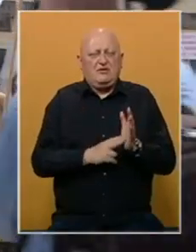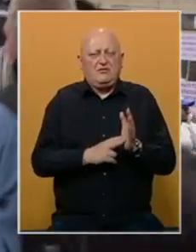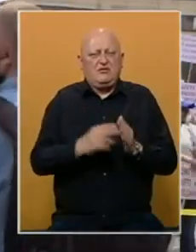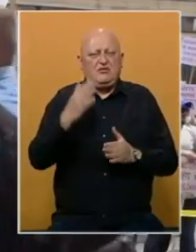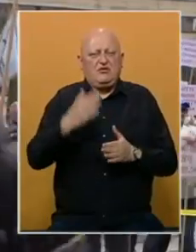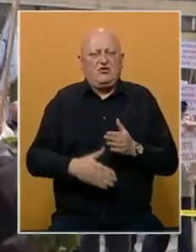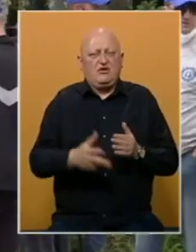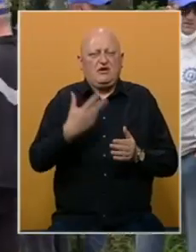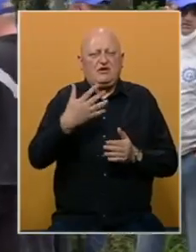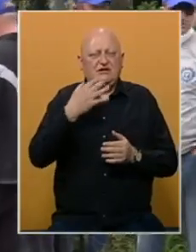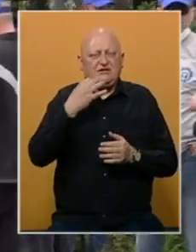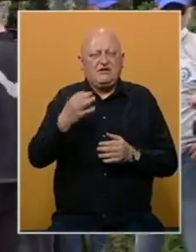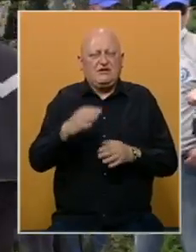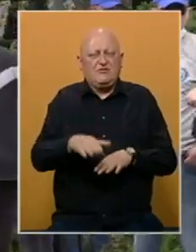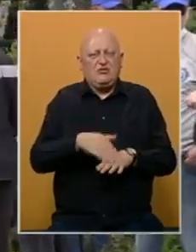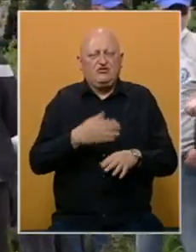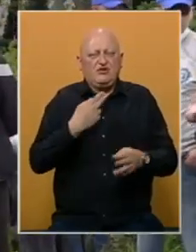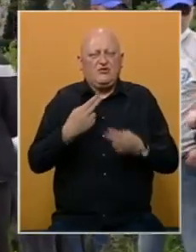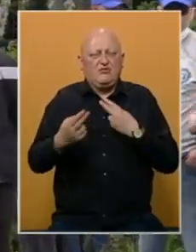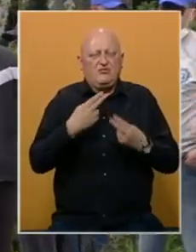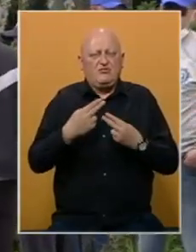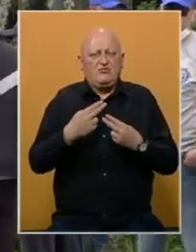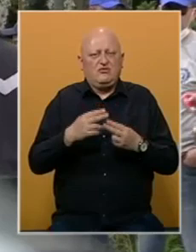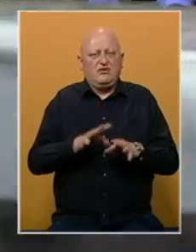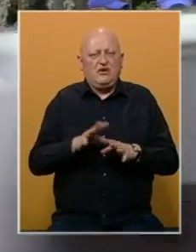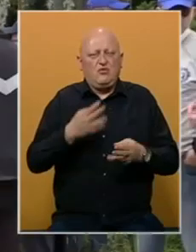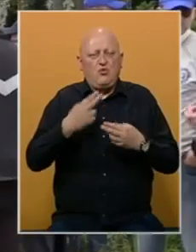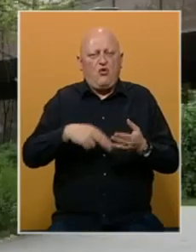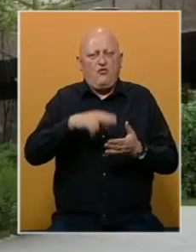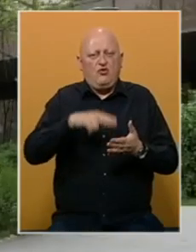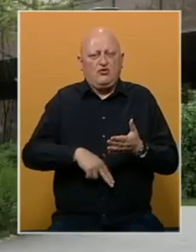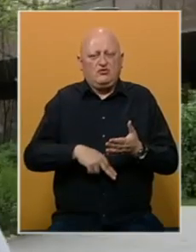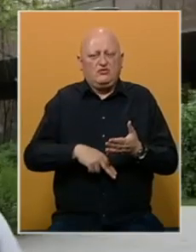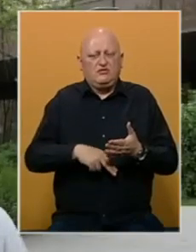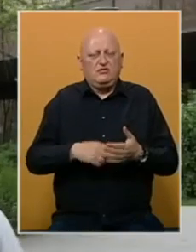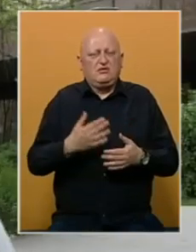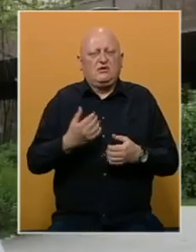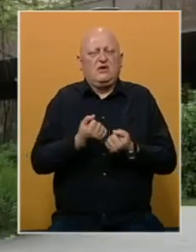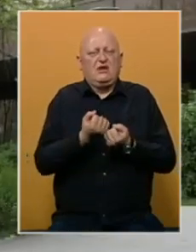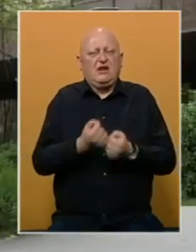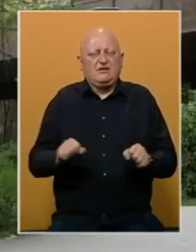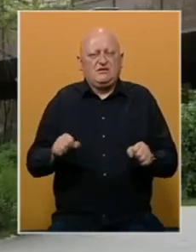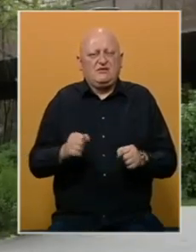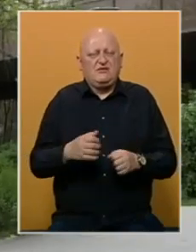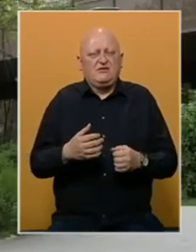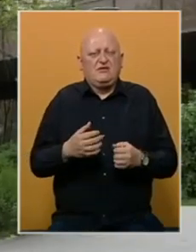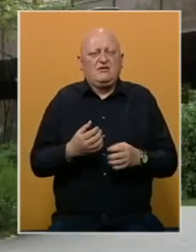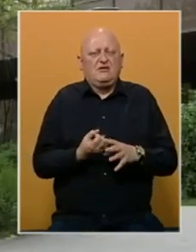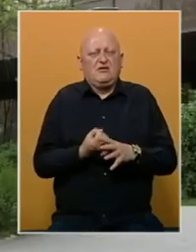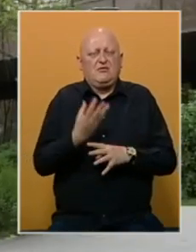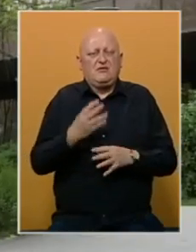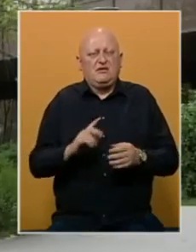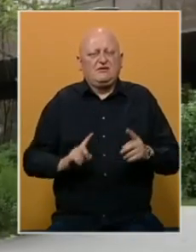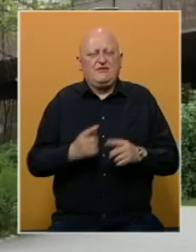ali i rok od 30 dana za odpočinjanje pregovora o granskom kolektivnom ugovoru. Rastarećenje privredne je vezano za